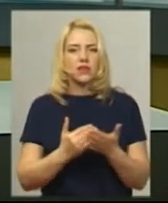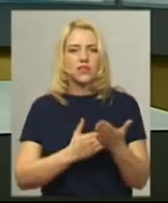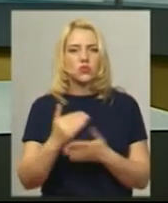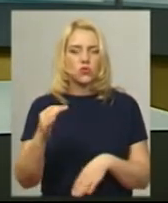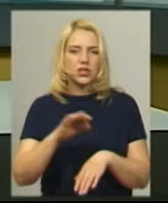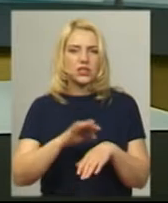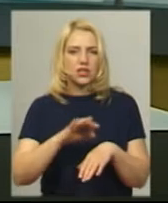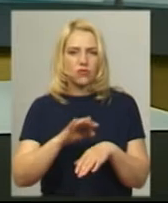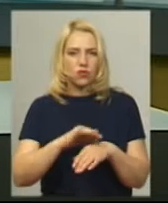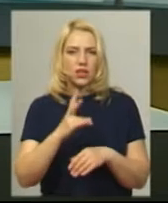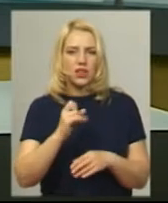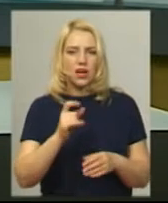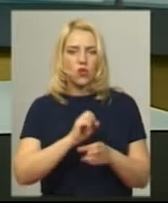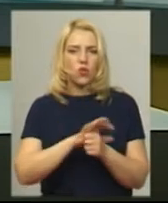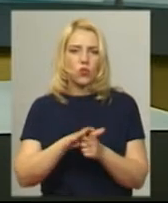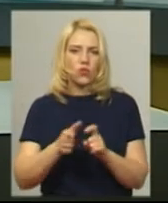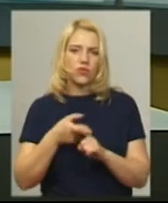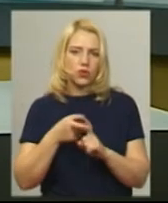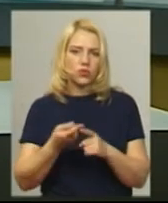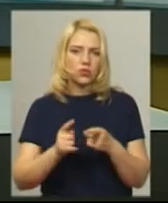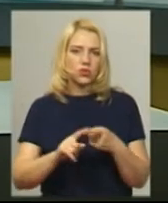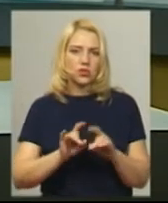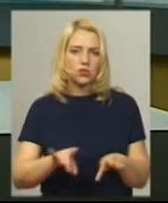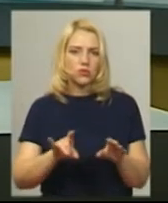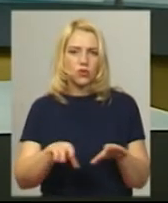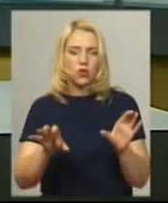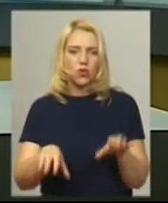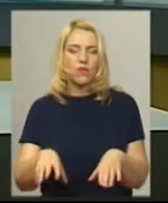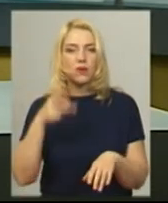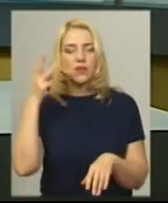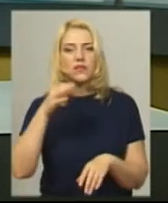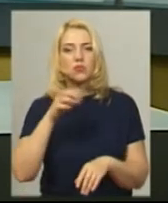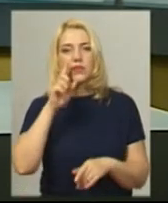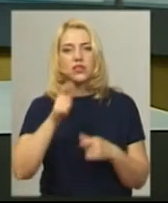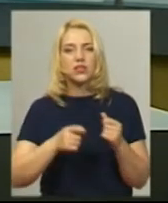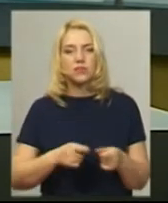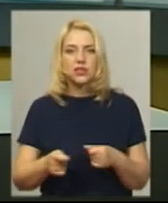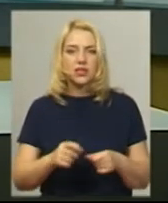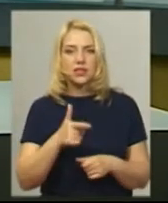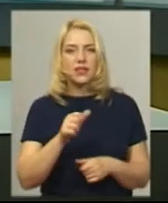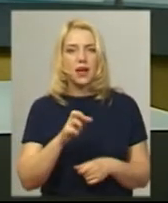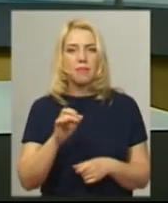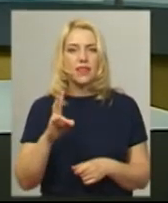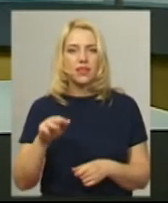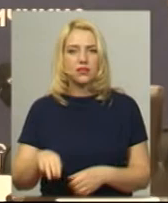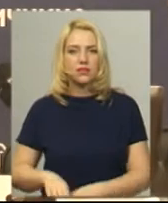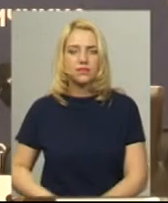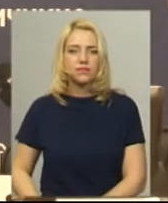захворюваності на коронавірусну інфекцію. Про це розповів голова Хмельницької облдержадміністрації Дмитро Габінет.